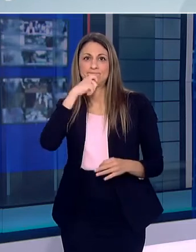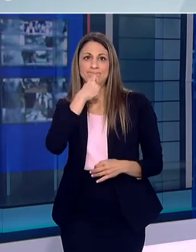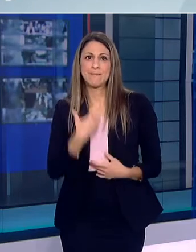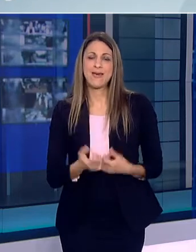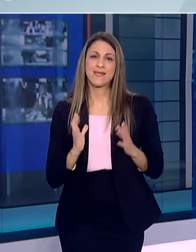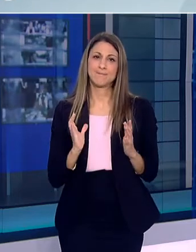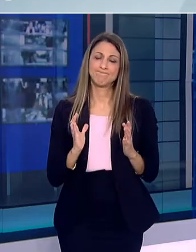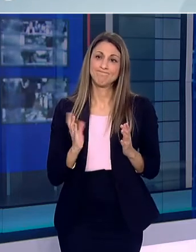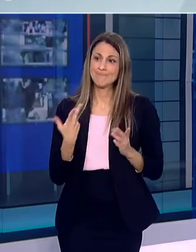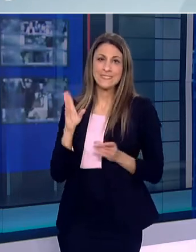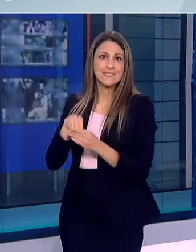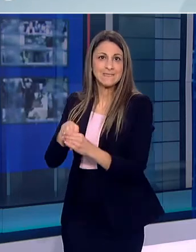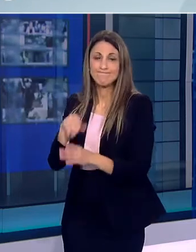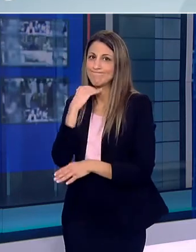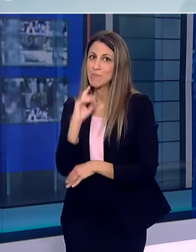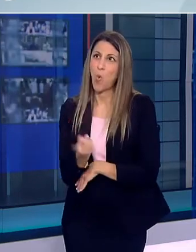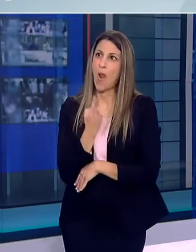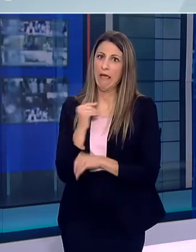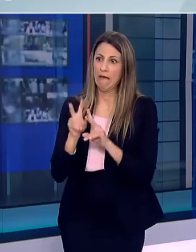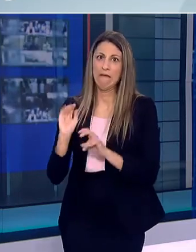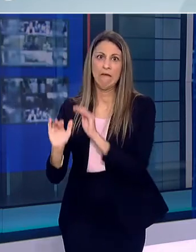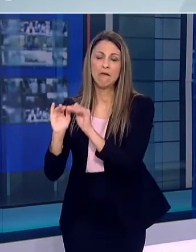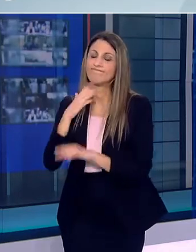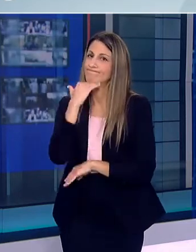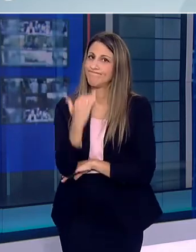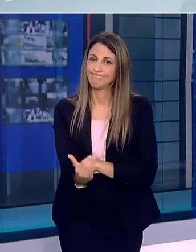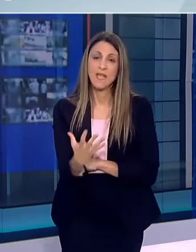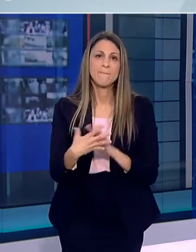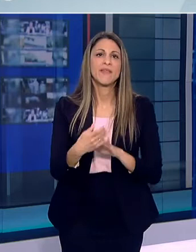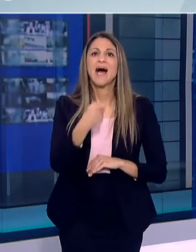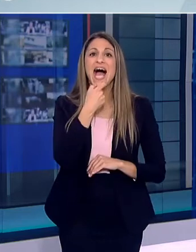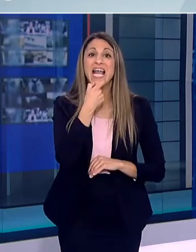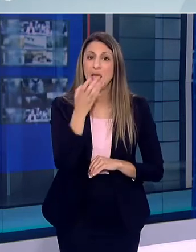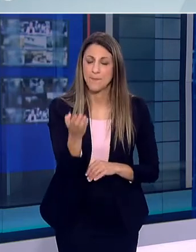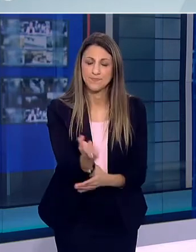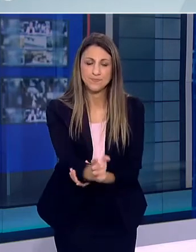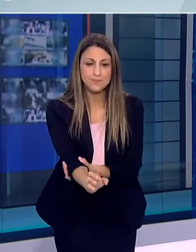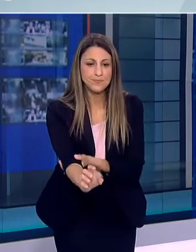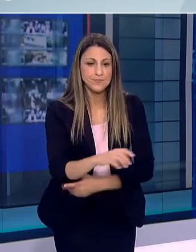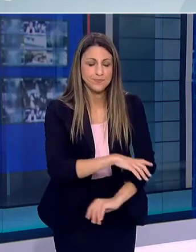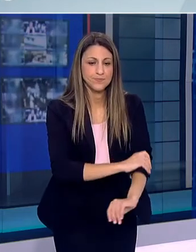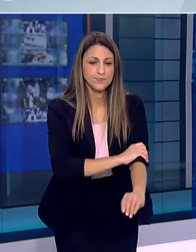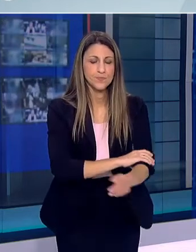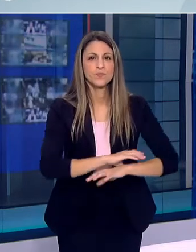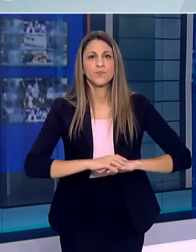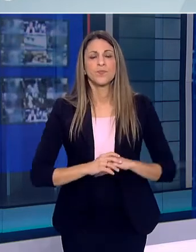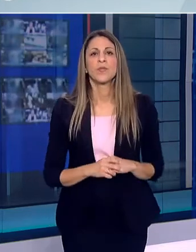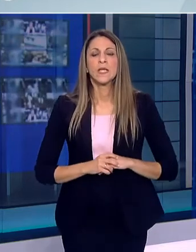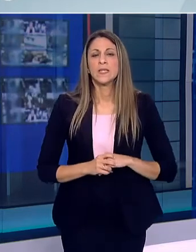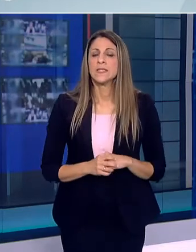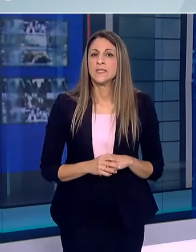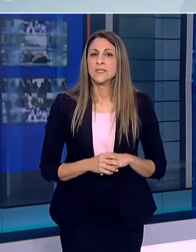θα σας πω για παράδειγμα ότι στο Ηνωμένο Βασίλειο δοκιμάζουν μια επαφή τέτοια η οποία βοηθάει την